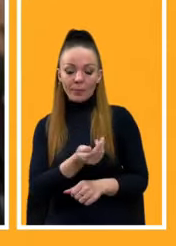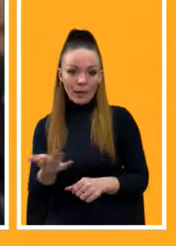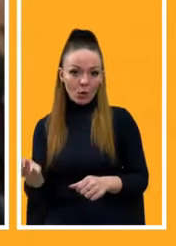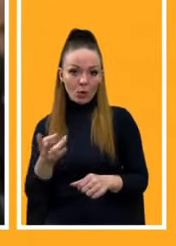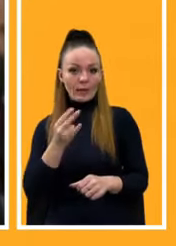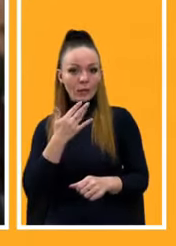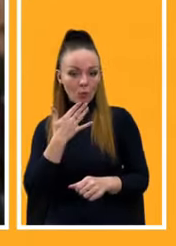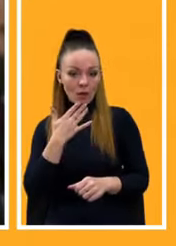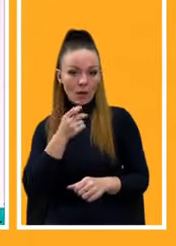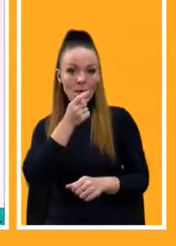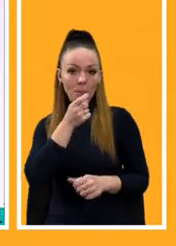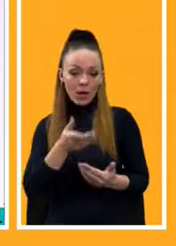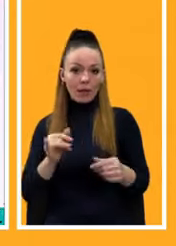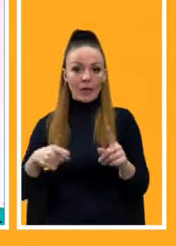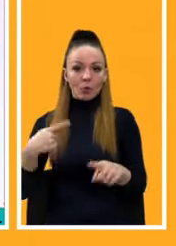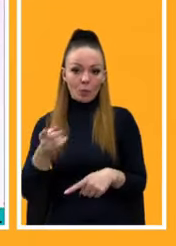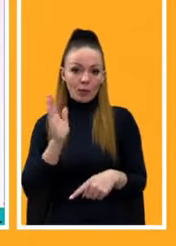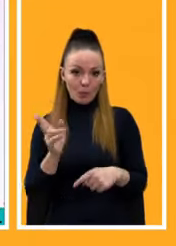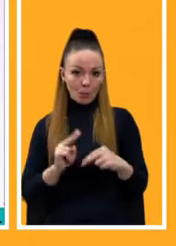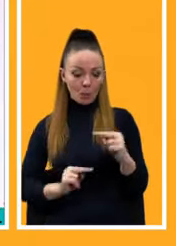наступний рік ми вже це починаємо будувати.